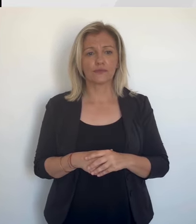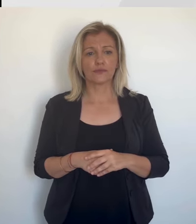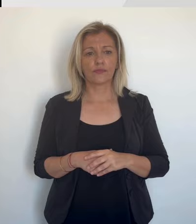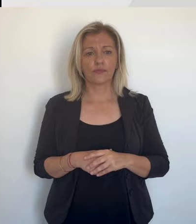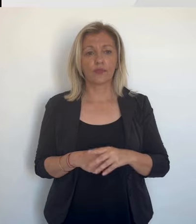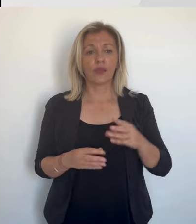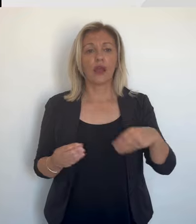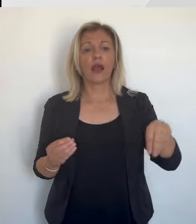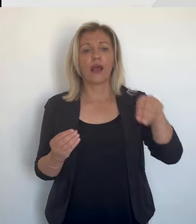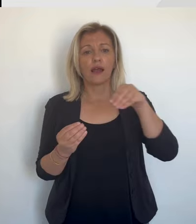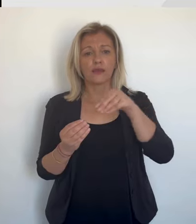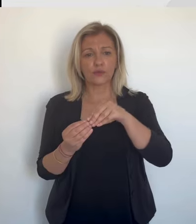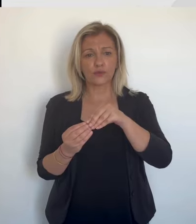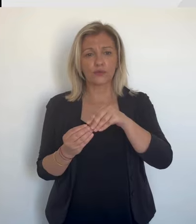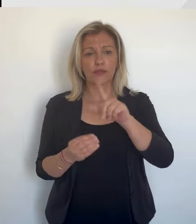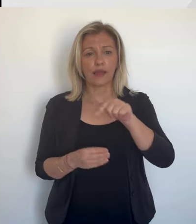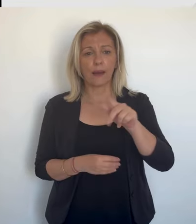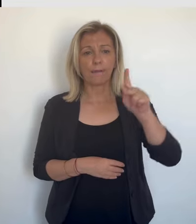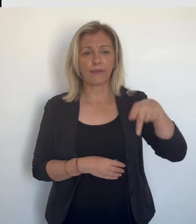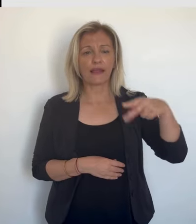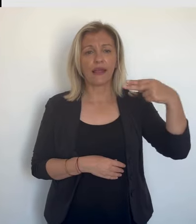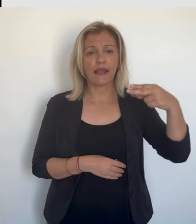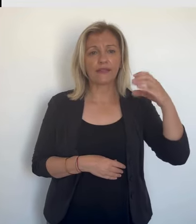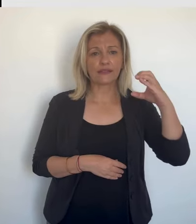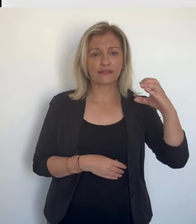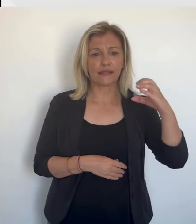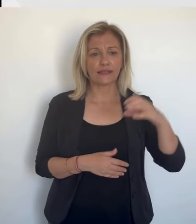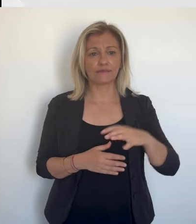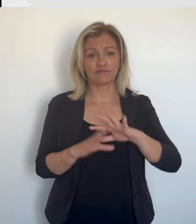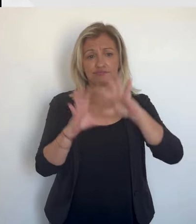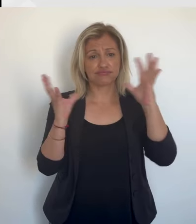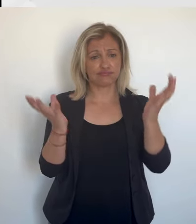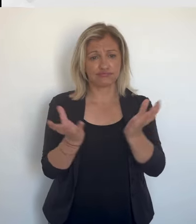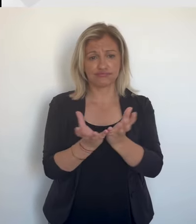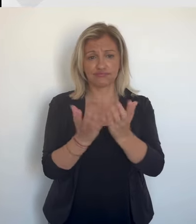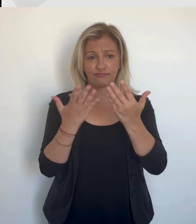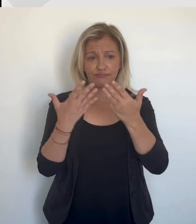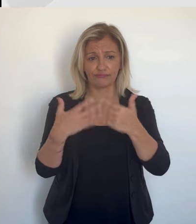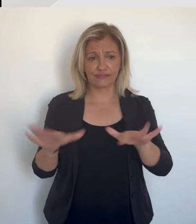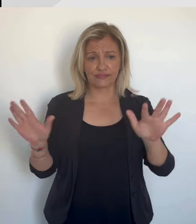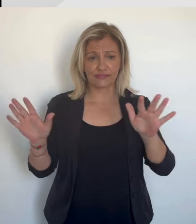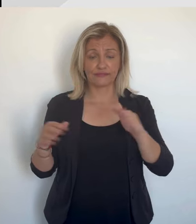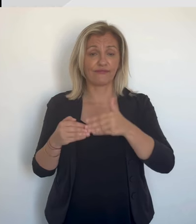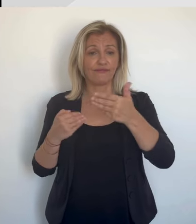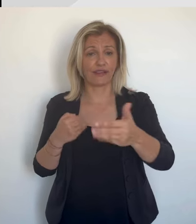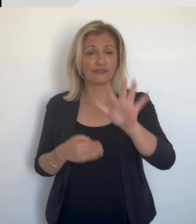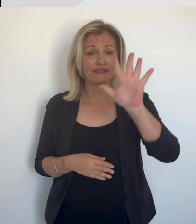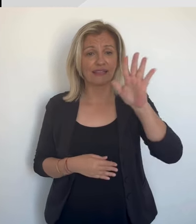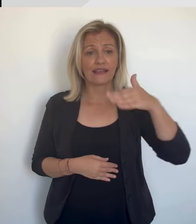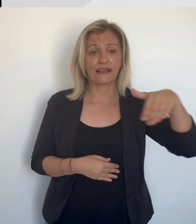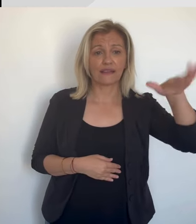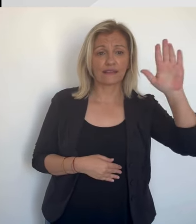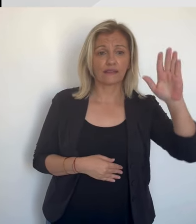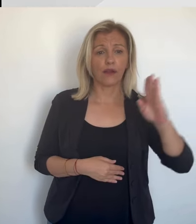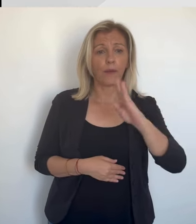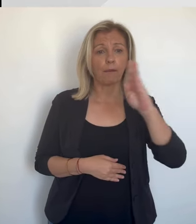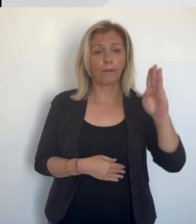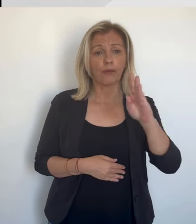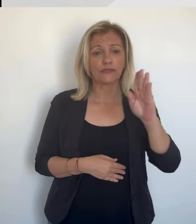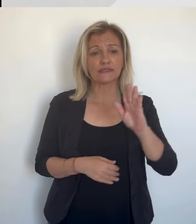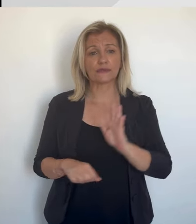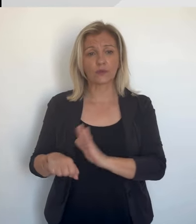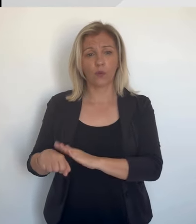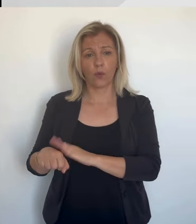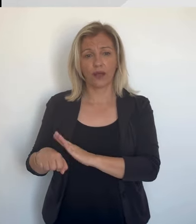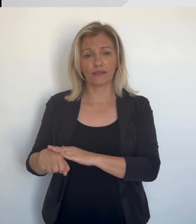Pour finir, dans la seconde circonscription de Corse du Sud, le sortant Paul-André Colombani du PNC fera face à cinq autres candidats. La maire